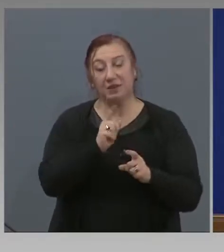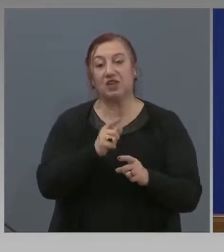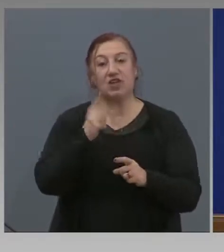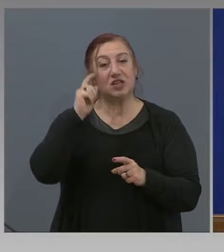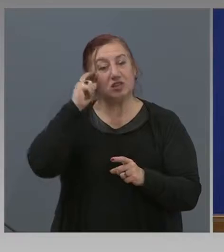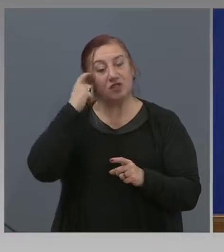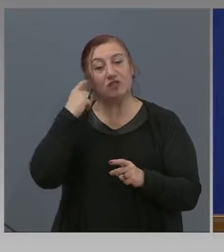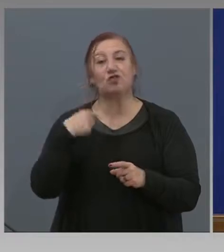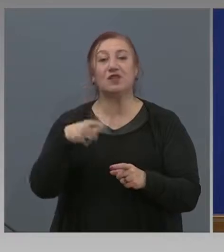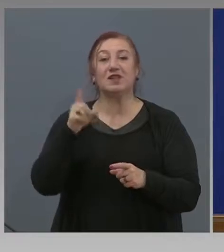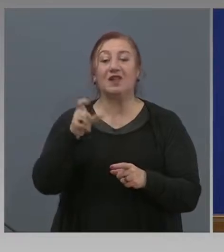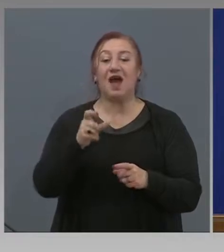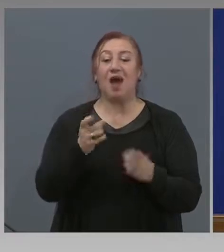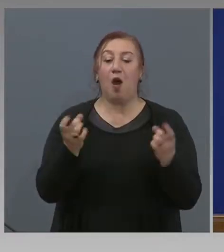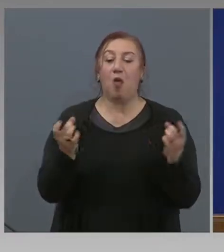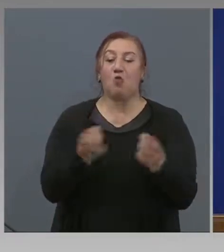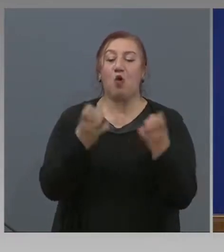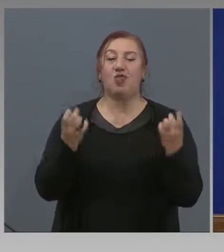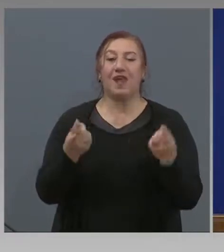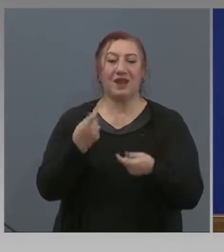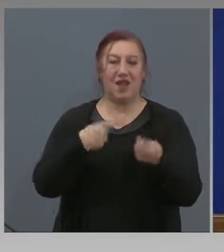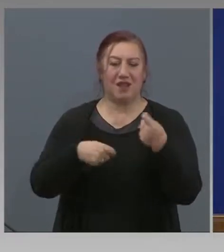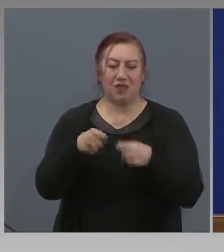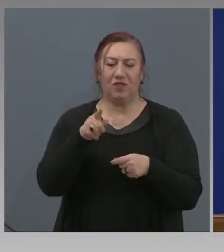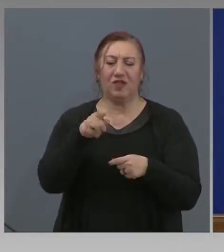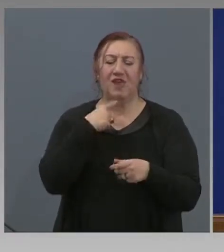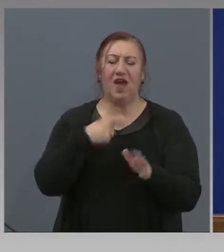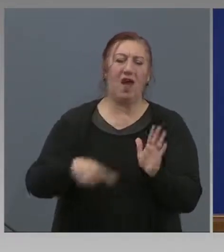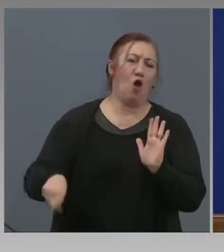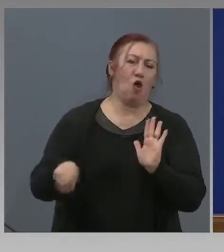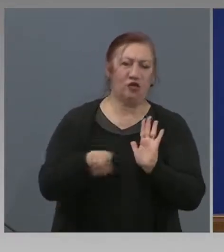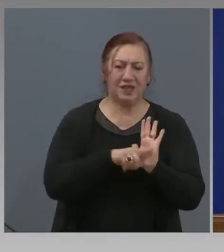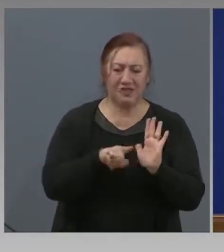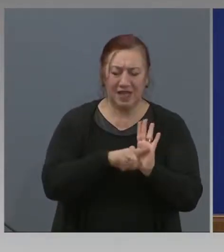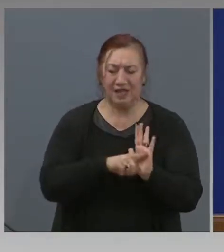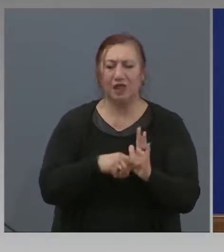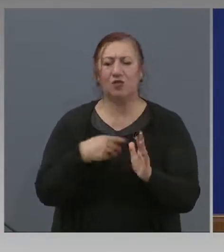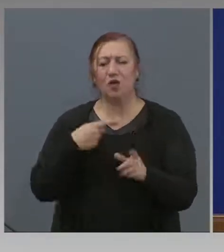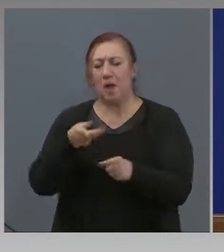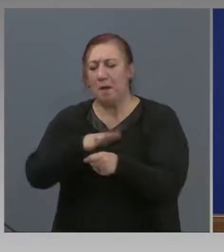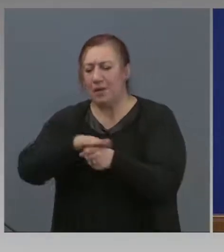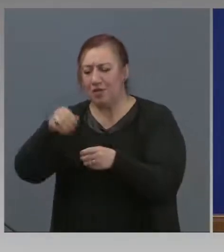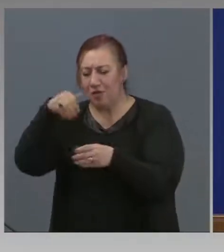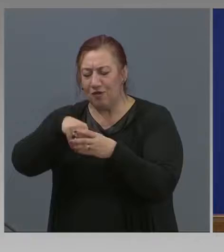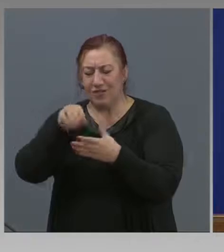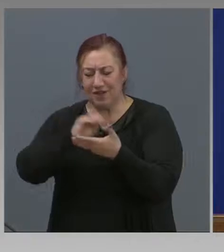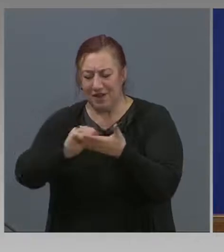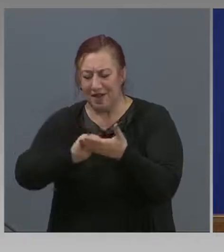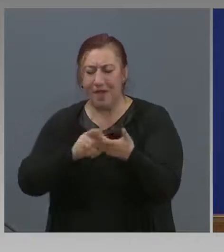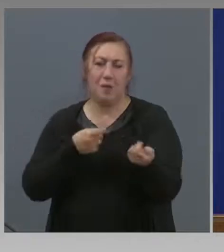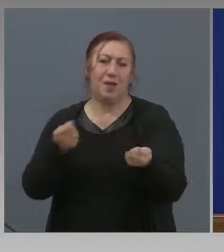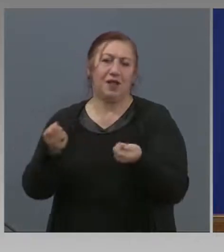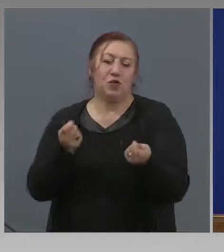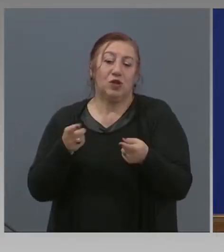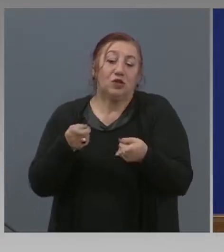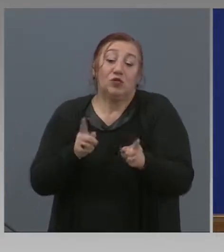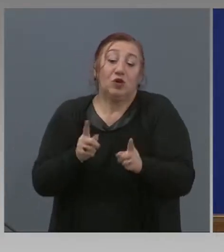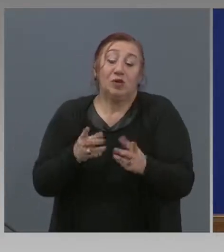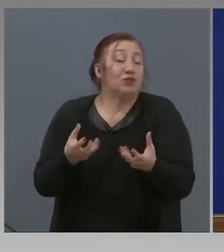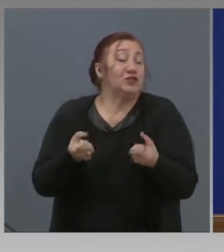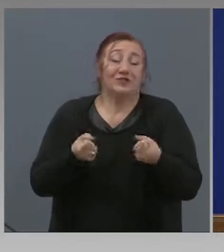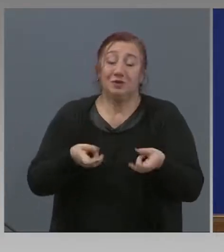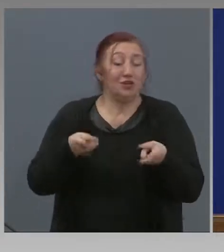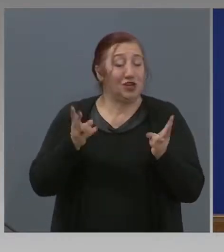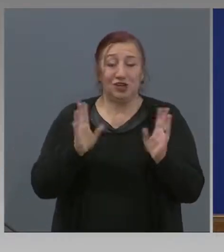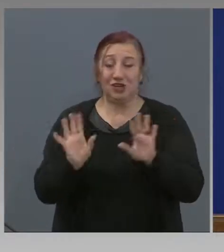търговия, което е отрецание на всичко и пълност манипулации за това какво целим, няма как да намериш отръжение в този текст. Какво